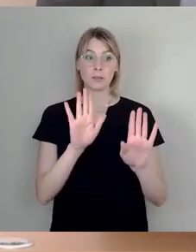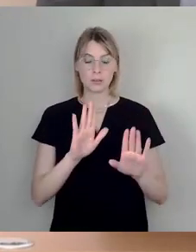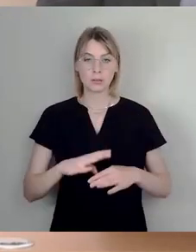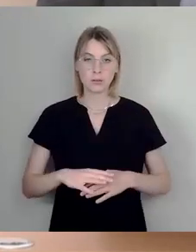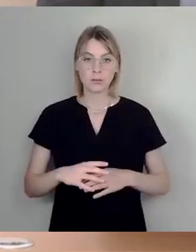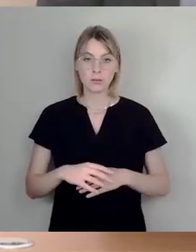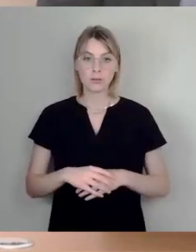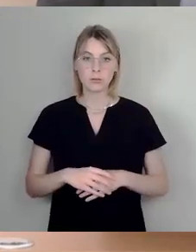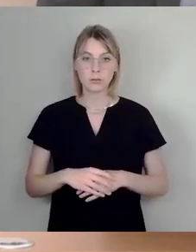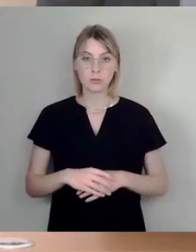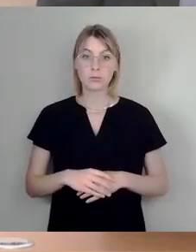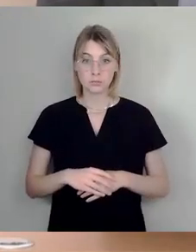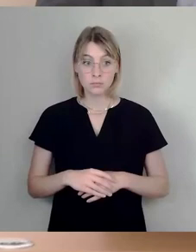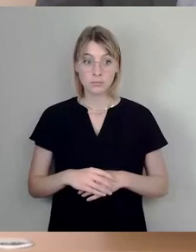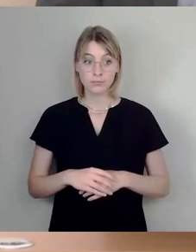Ja.